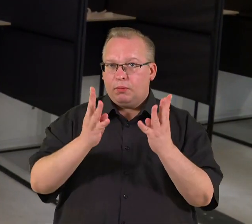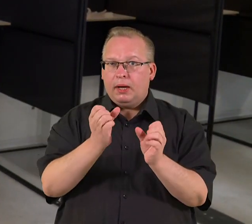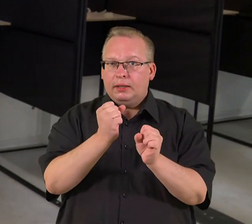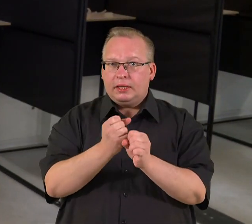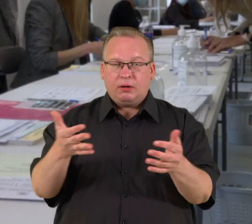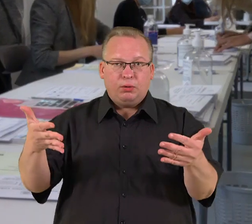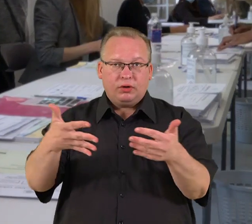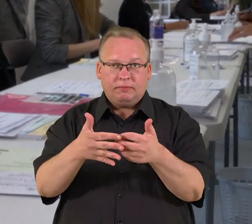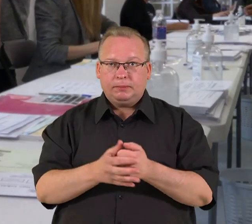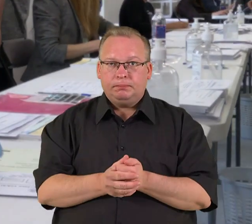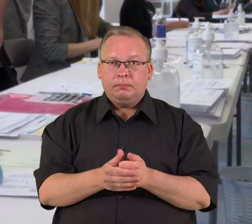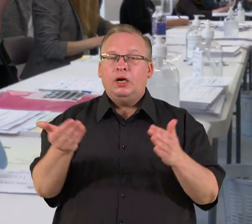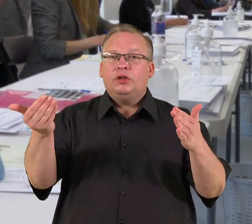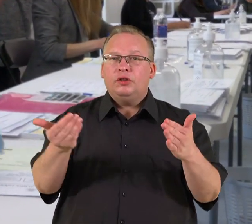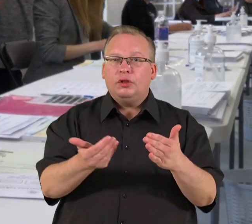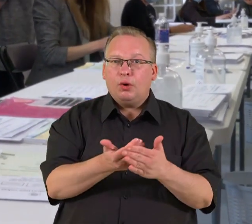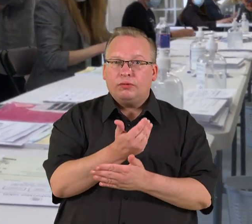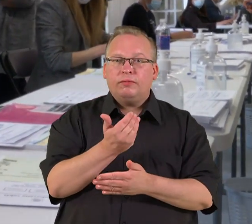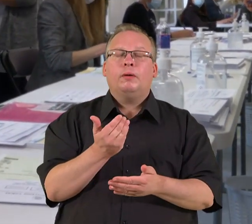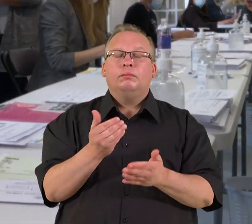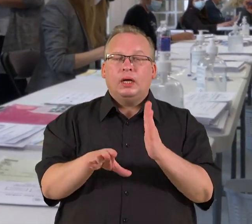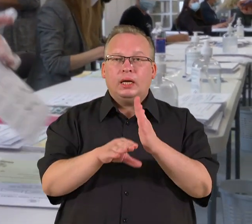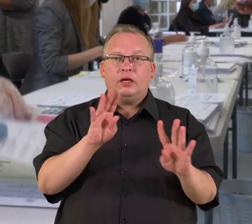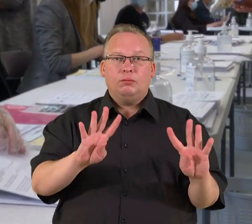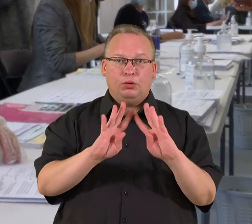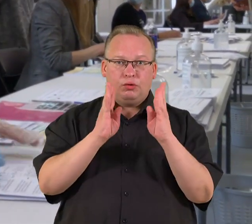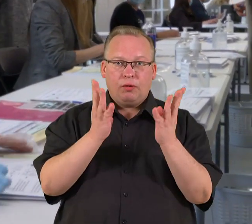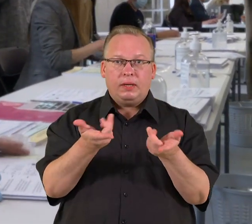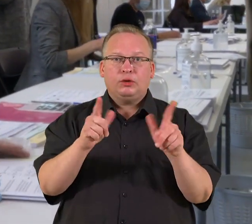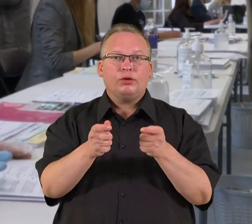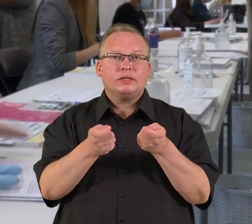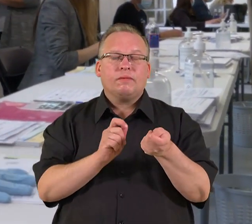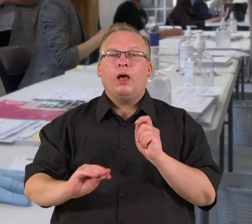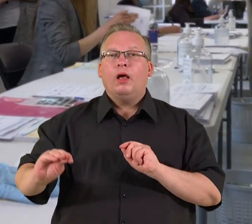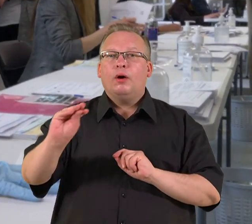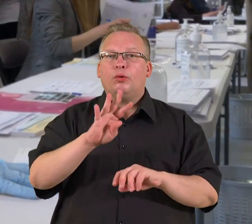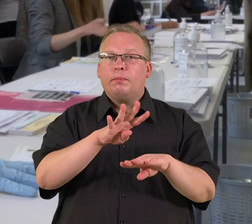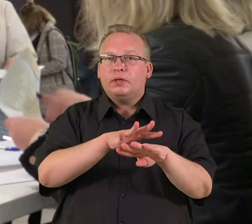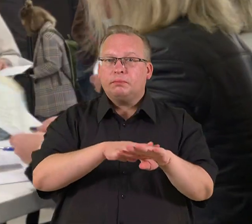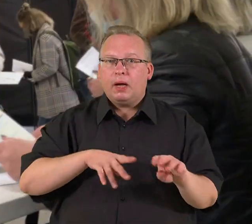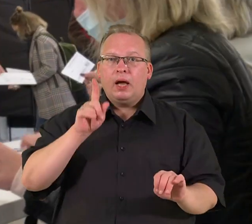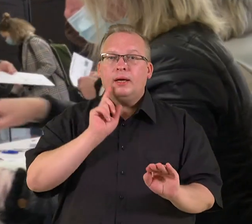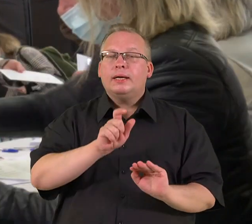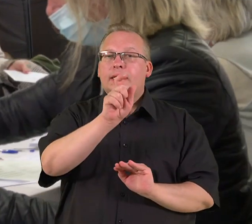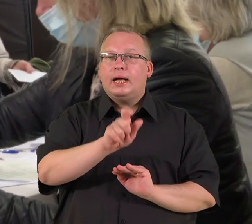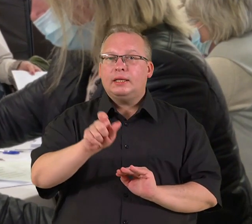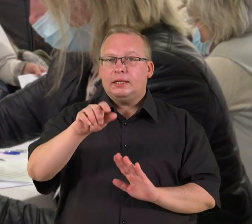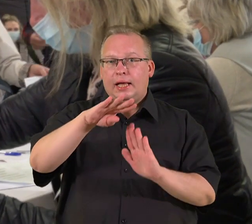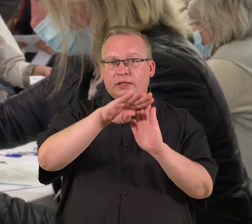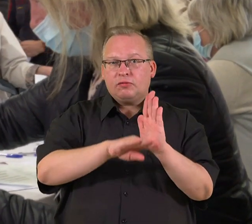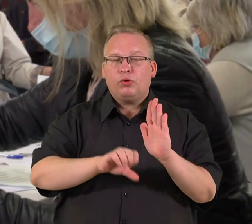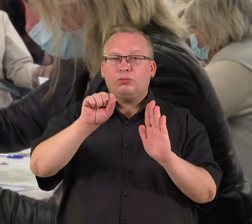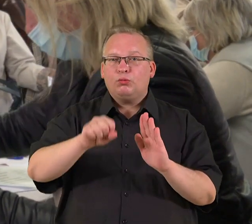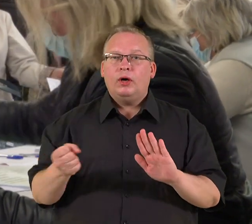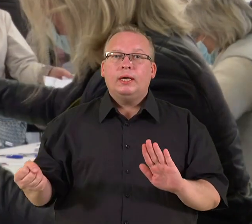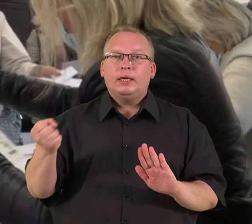organizavimas. Naujovės rinkimų komitetų veikloje savivaldos ir Europos parlamento rinkimuose kandidatų sąrašus galintiems